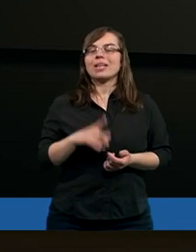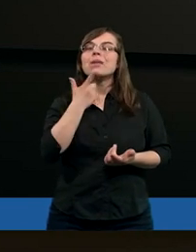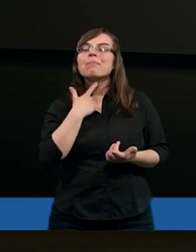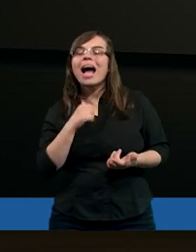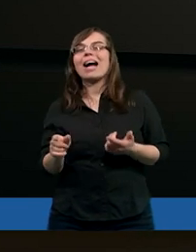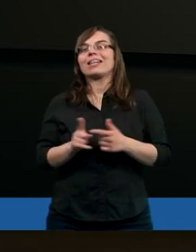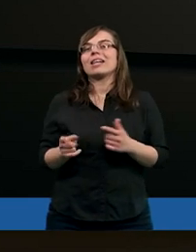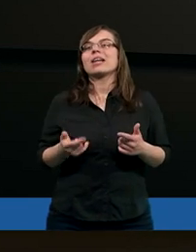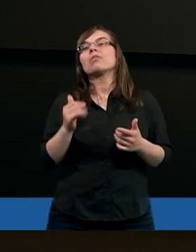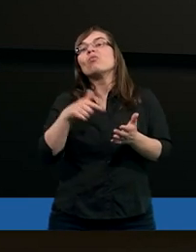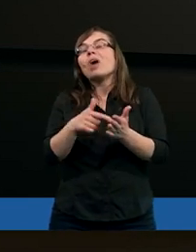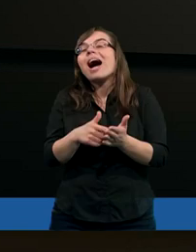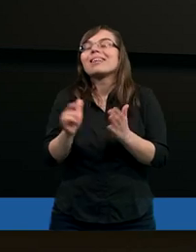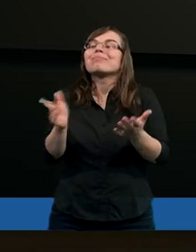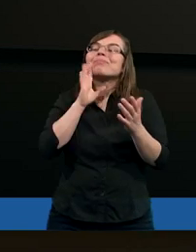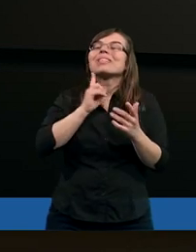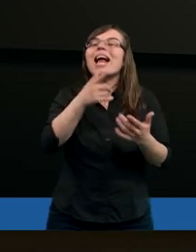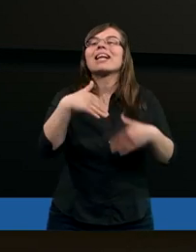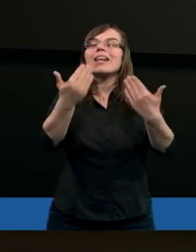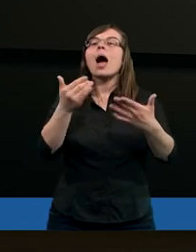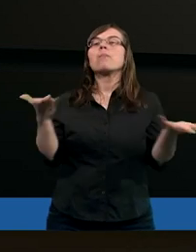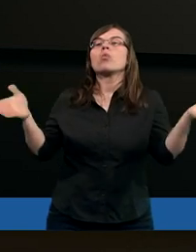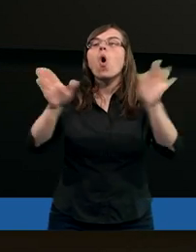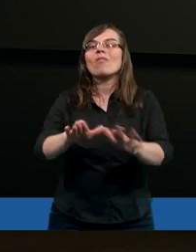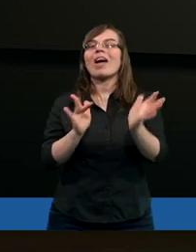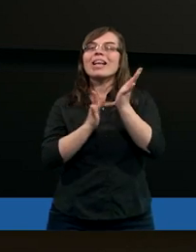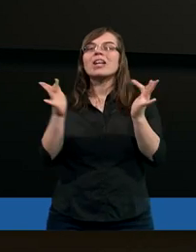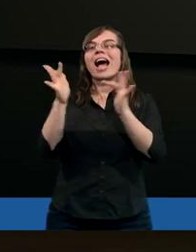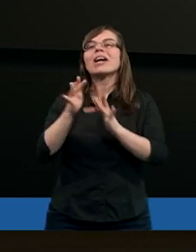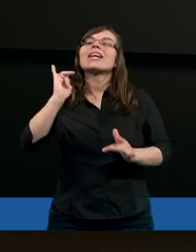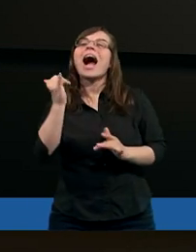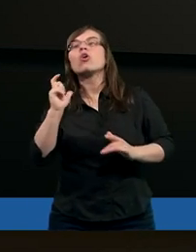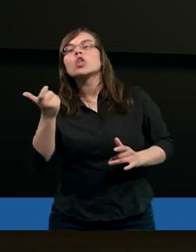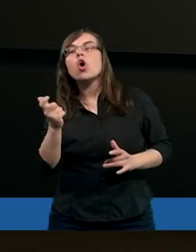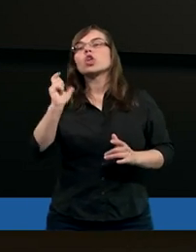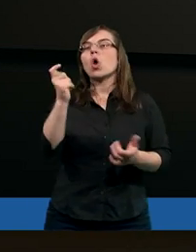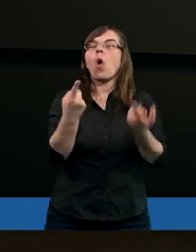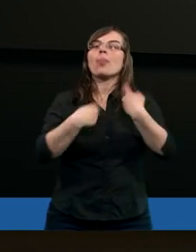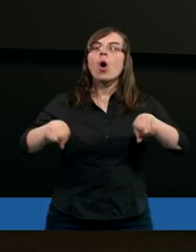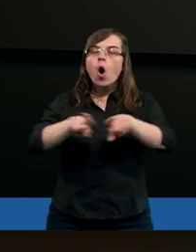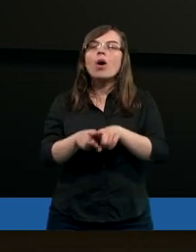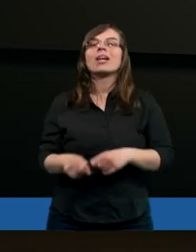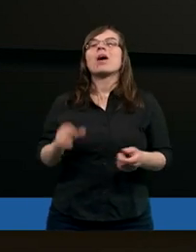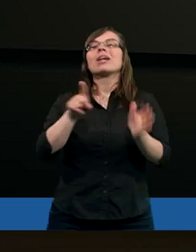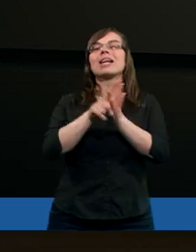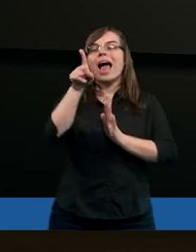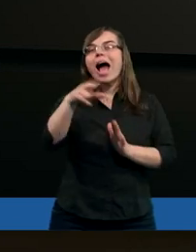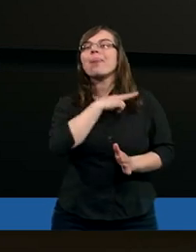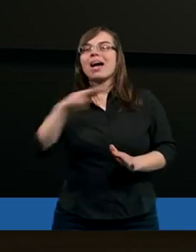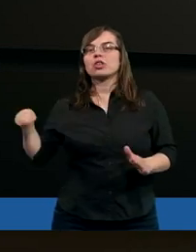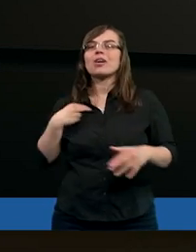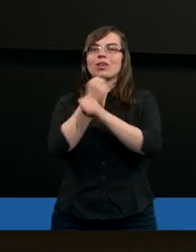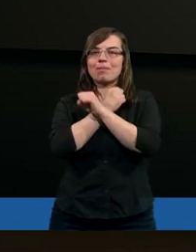łaski, jako błogosławieństwa Jezusa Chrystusa. Jako coś, czego dokonał dla naszego